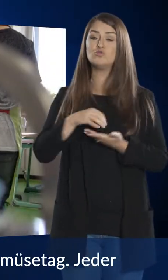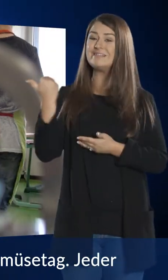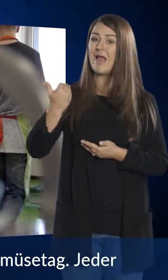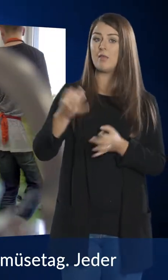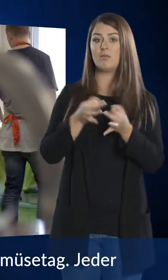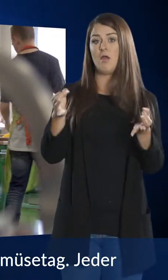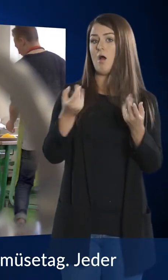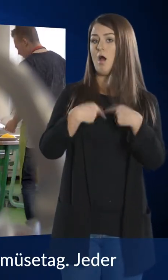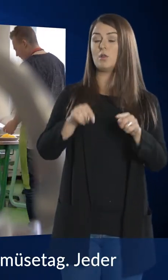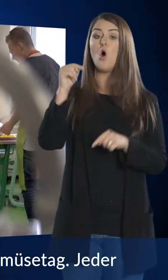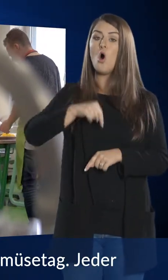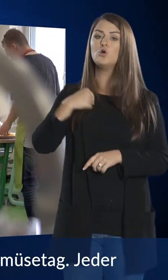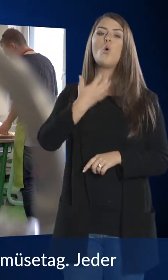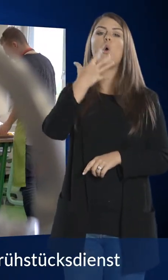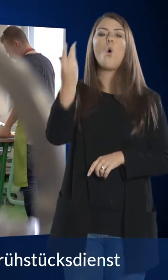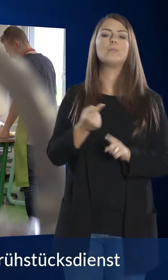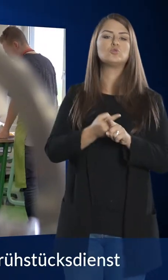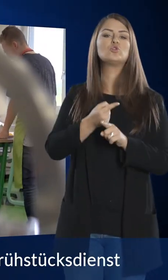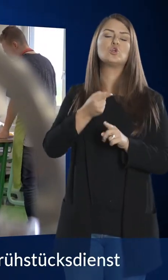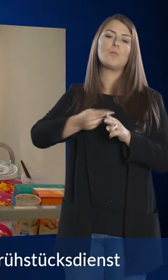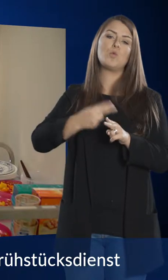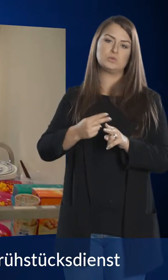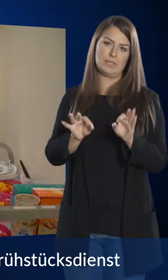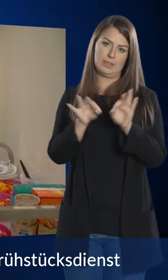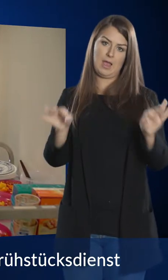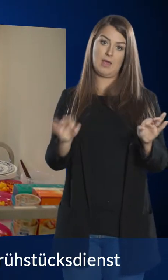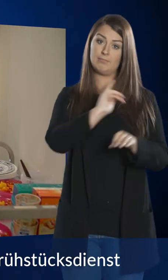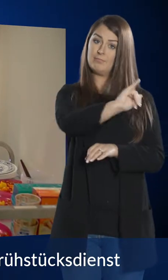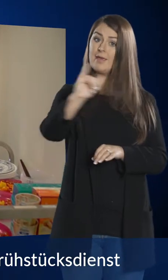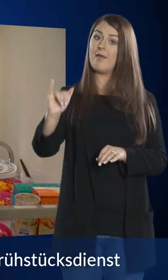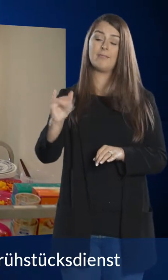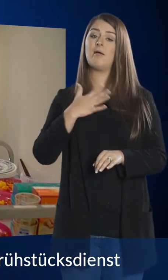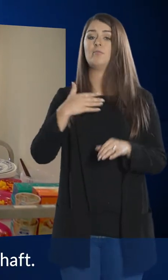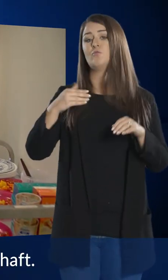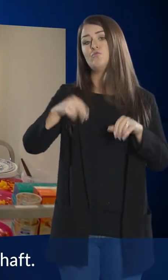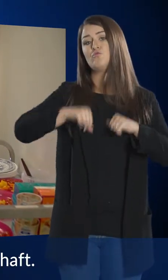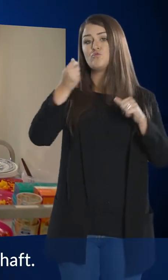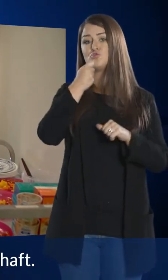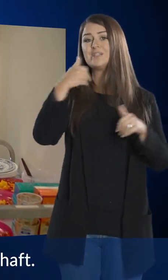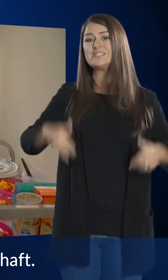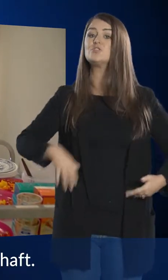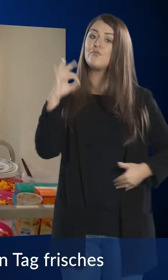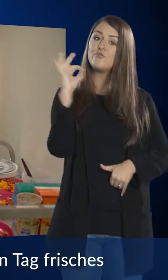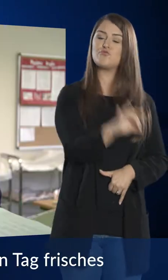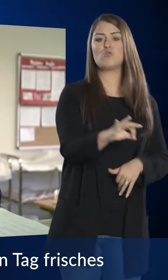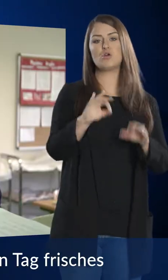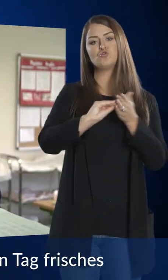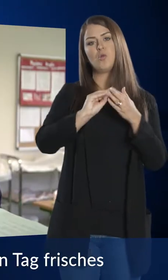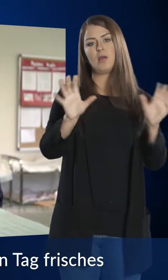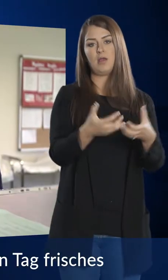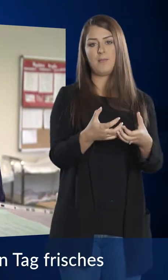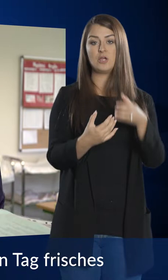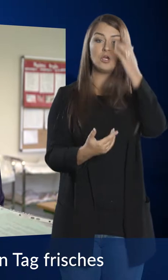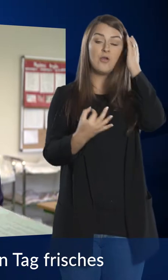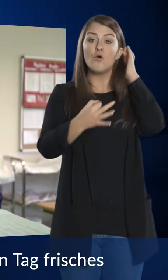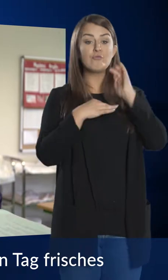Heute ist Obst und Gemüsetag. Jeder Schüler, jede Schülerin hat mal Frühstücksdienst für die Schulgemeinschaft. Das Anliegen von